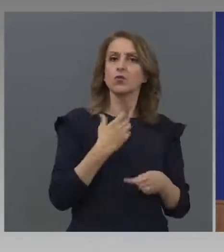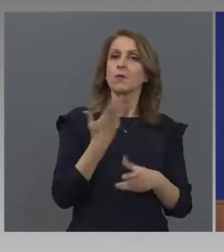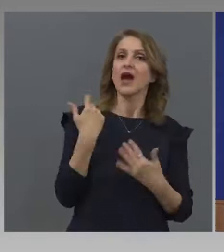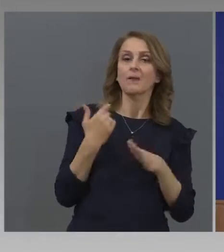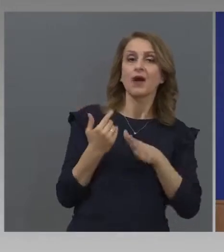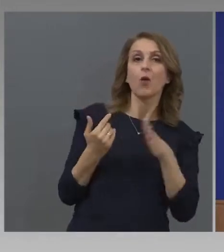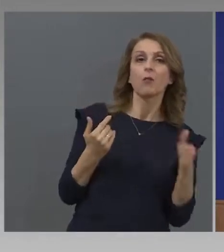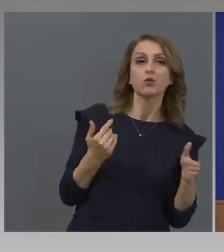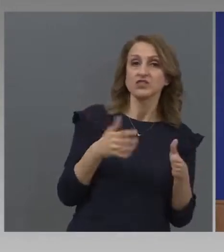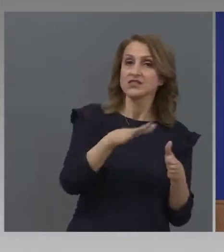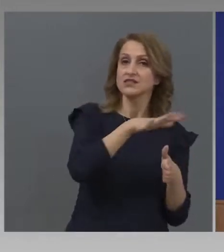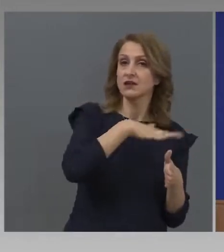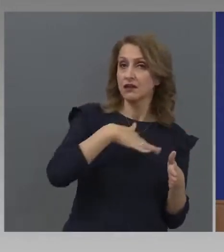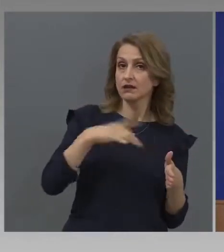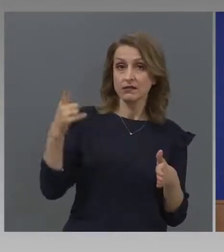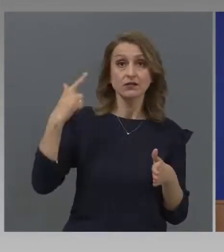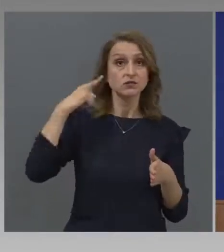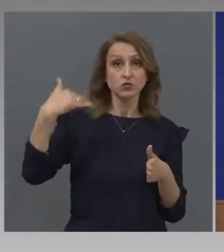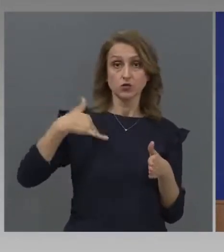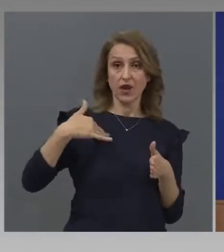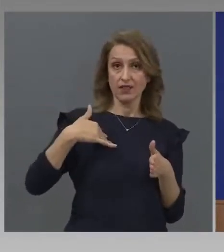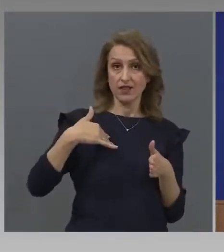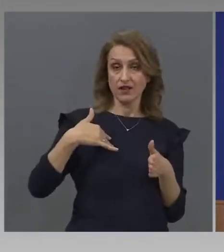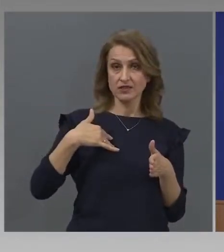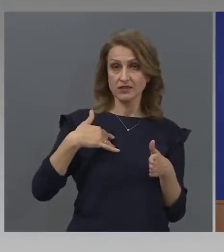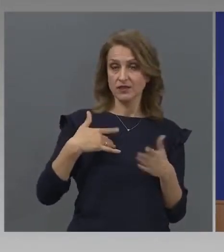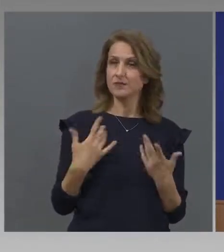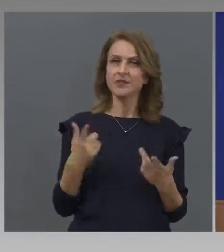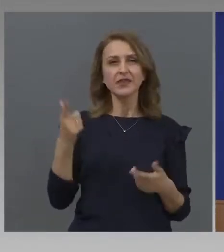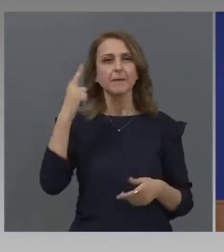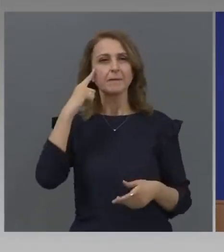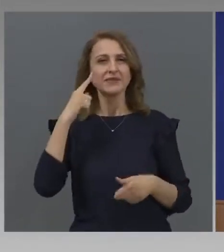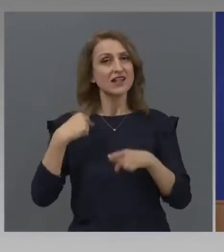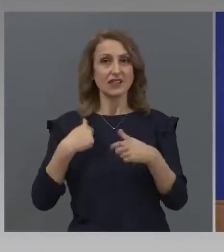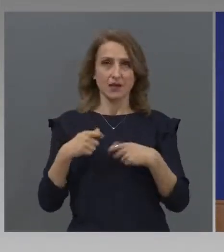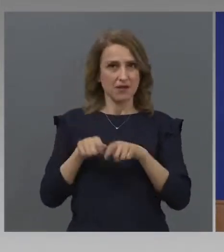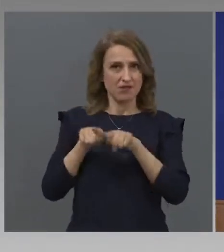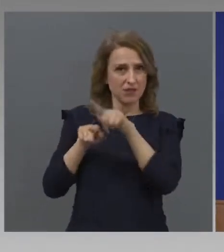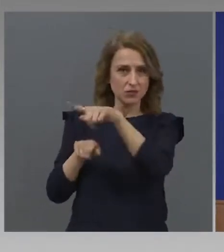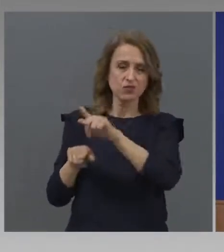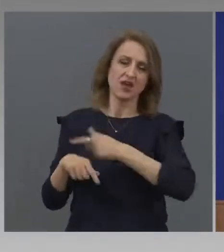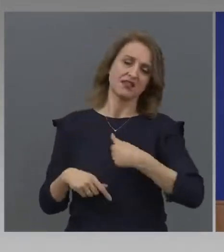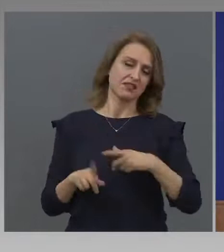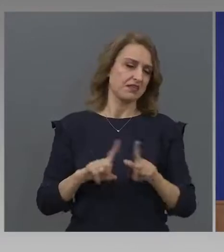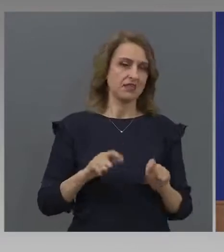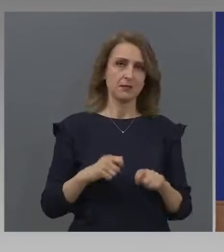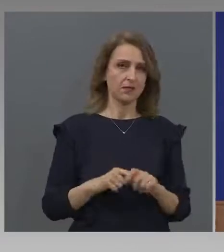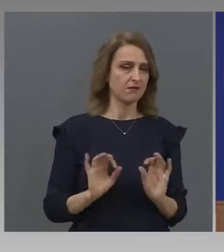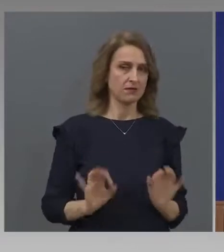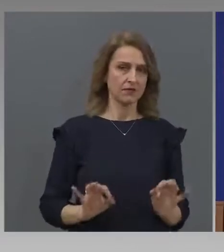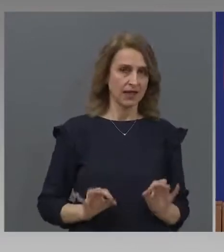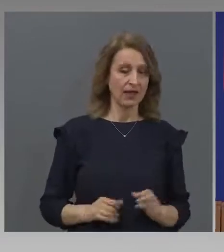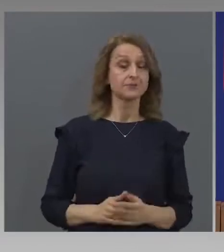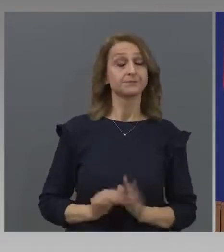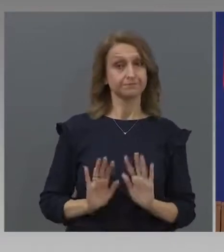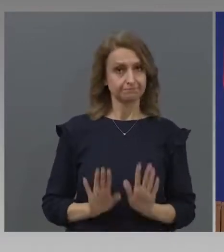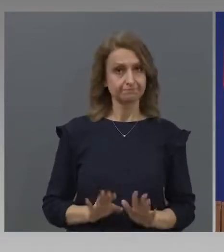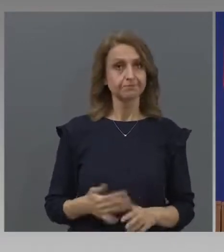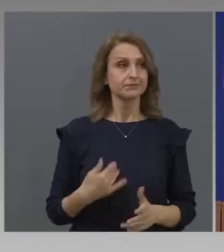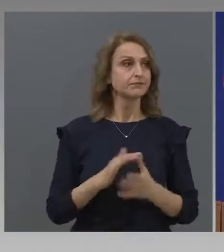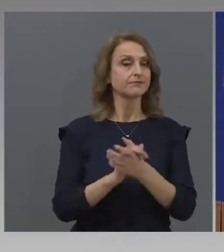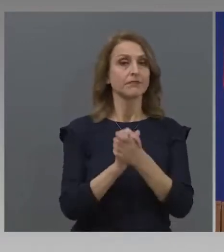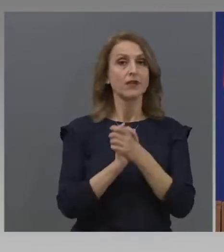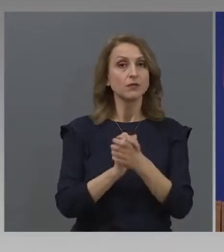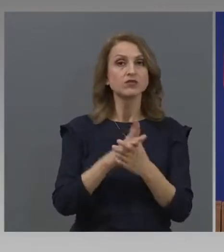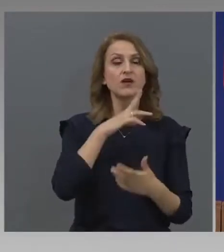Цял кръг хора. И те са по себе си. Ние това не го правим. Между другото, тук да поздравя колегите от